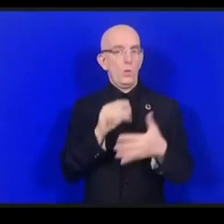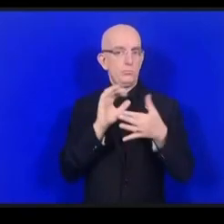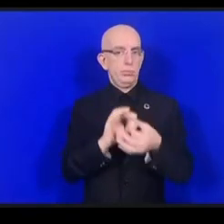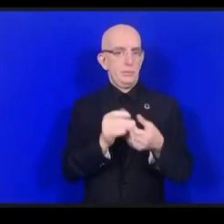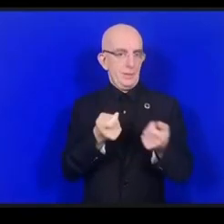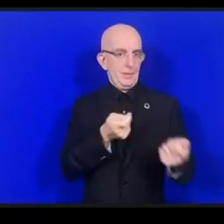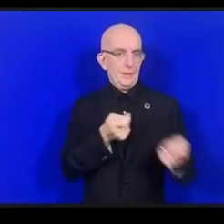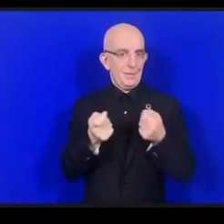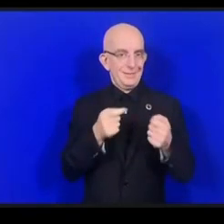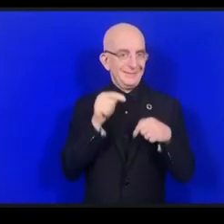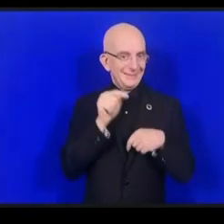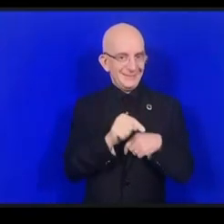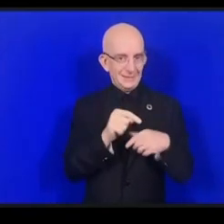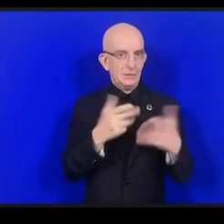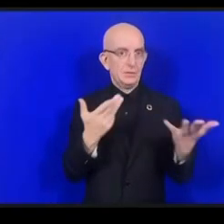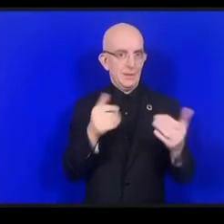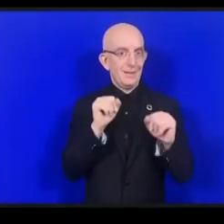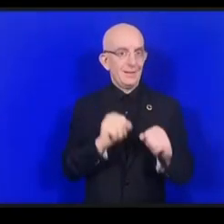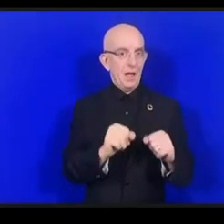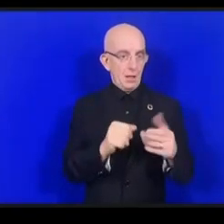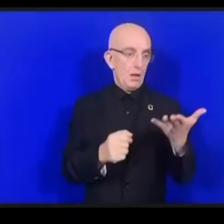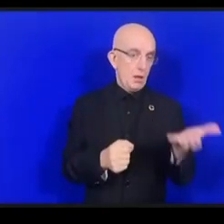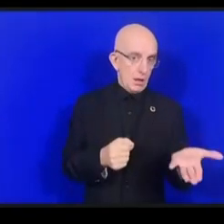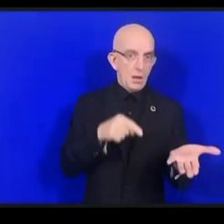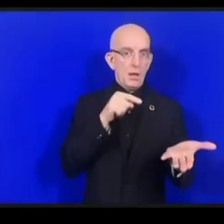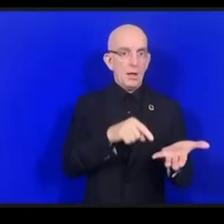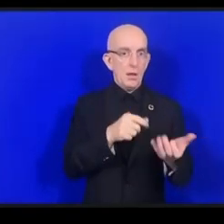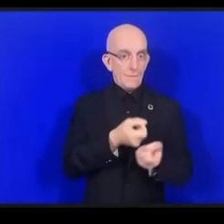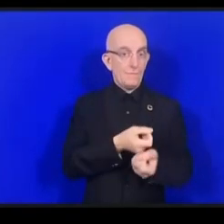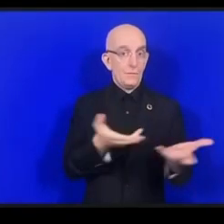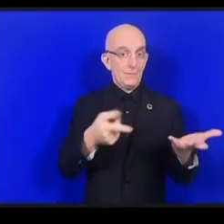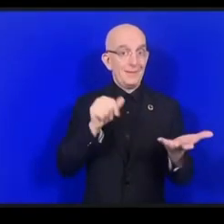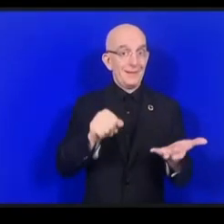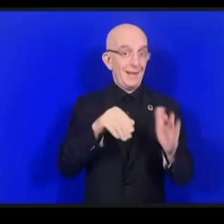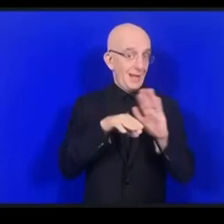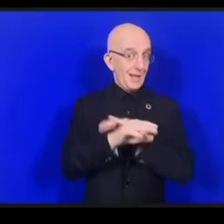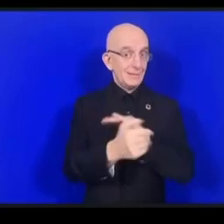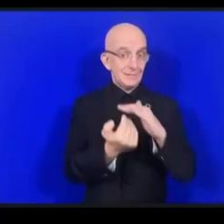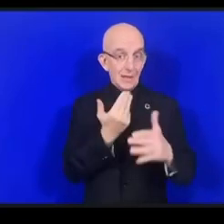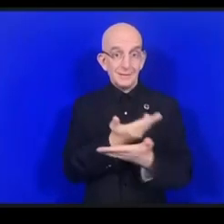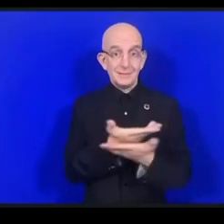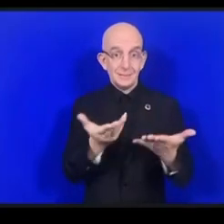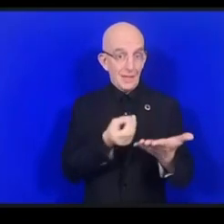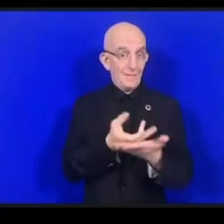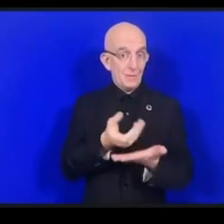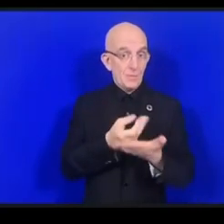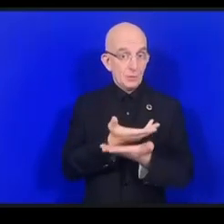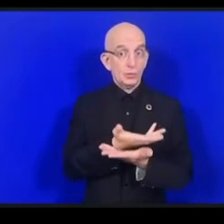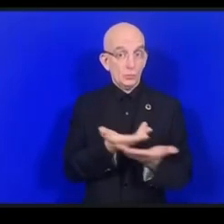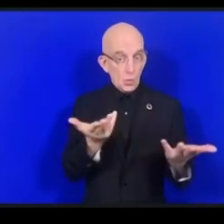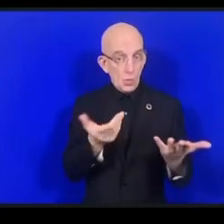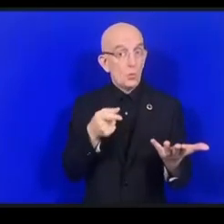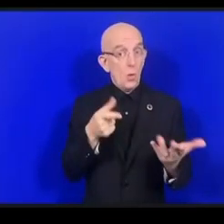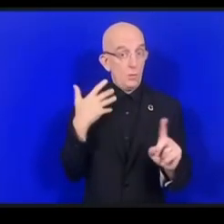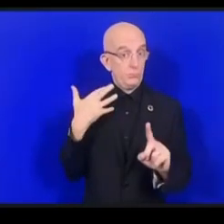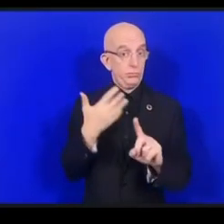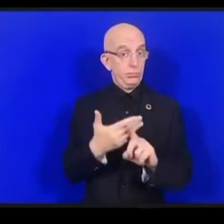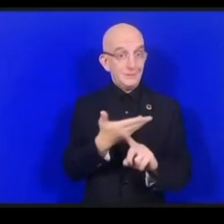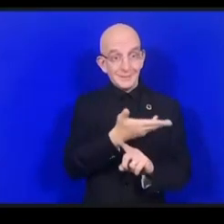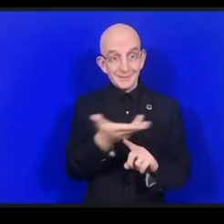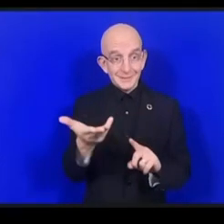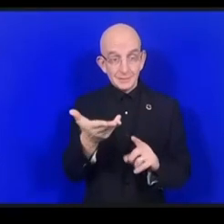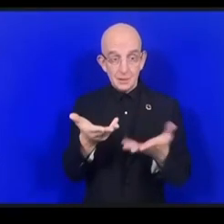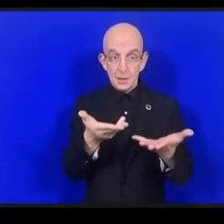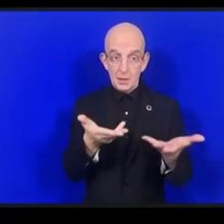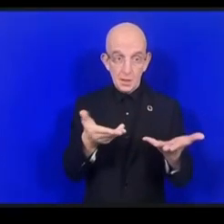حرية الحصول على المعلومات ونأمل بأنها ستلعب